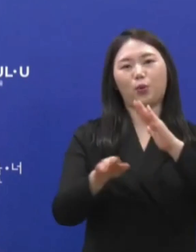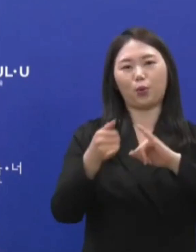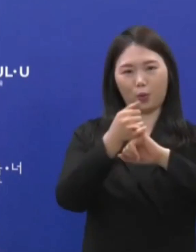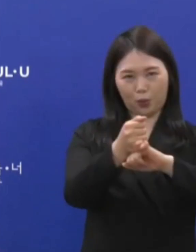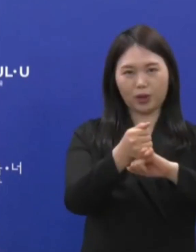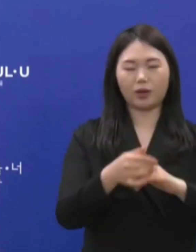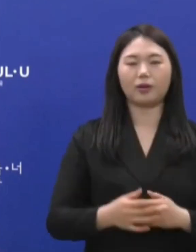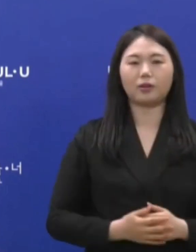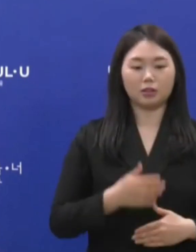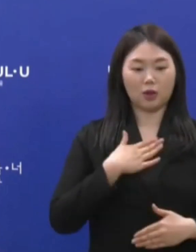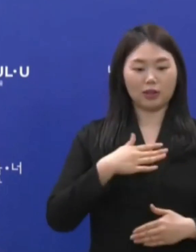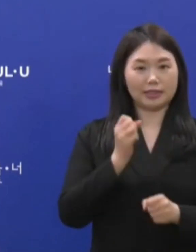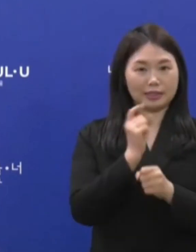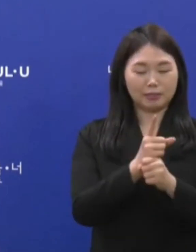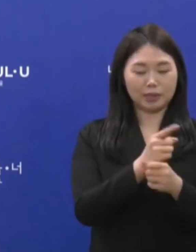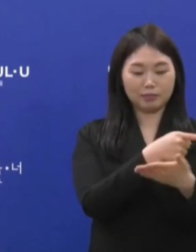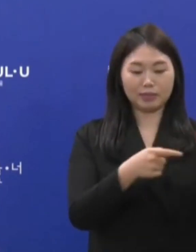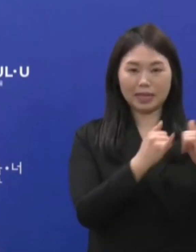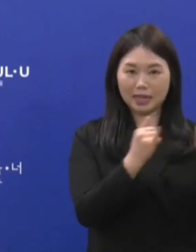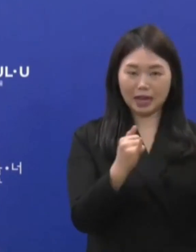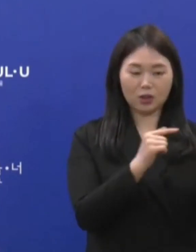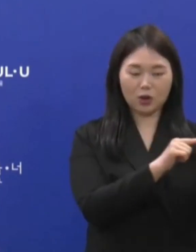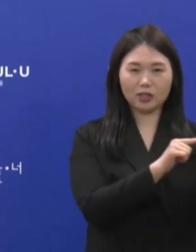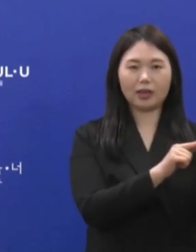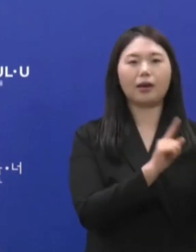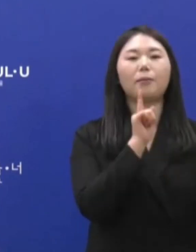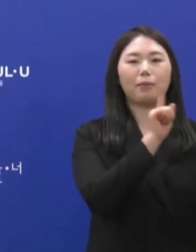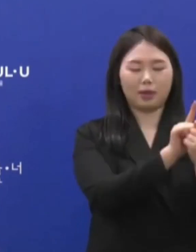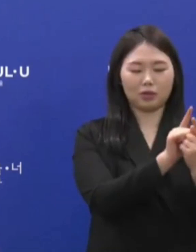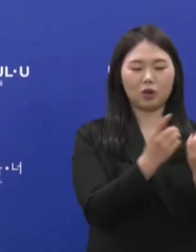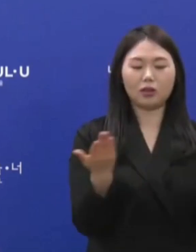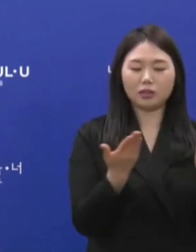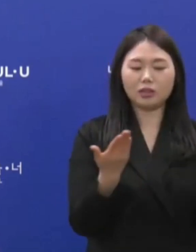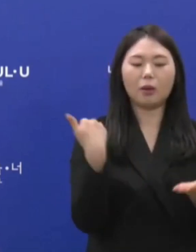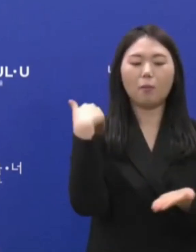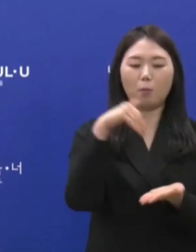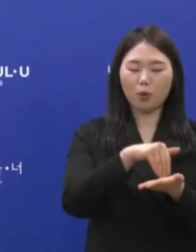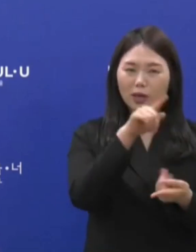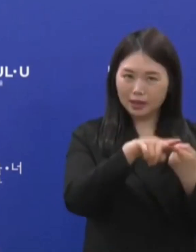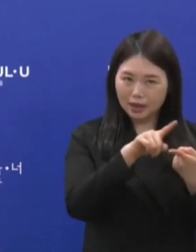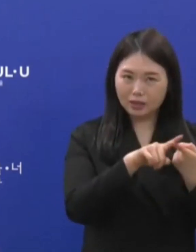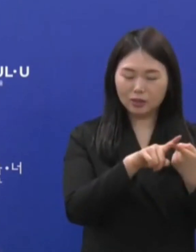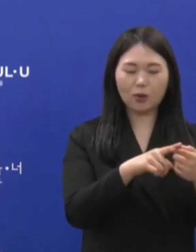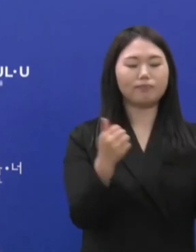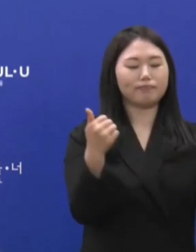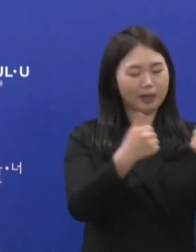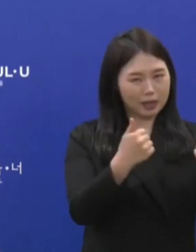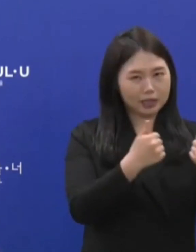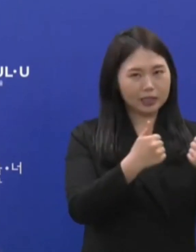저는 피해자를 만나서 업무 복귀 문제를 상의하였고 원활하게 추진 중에 있습니다.